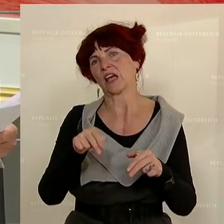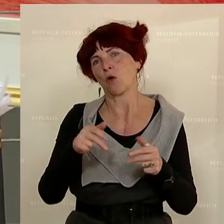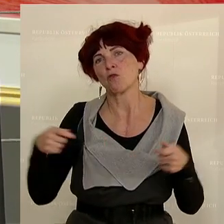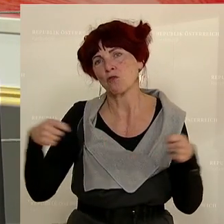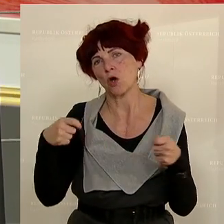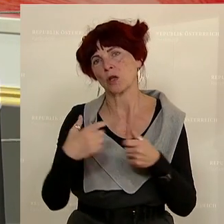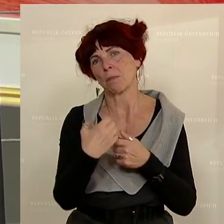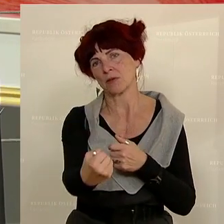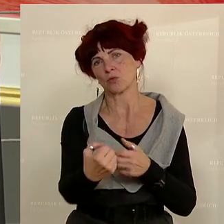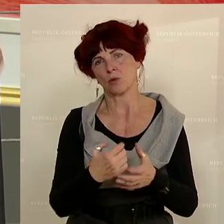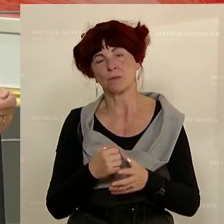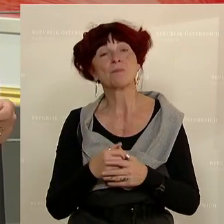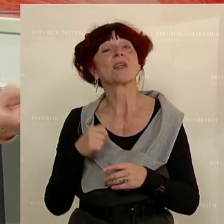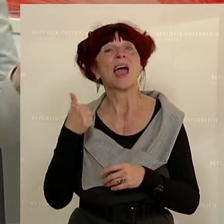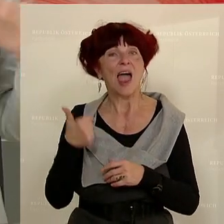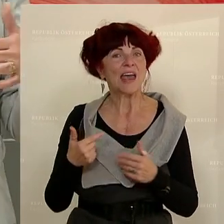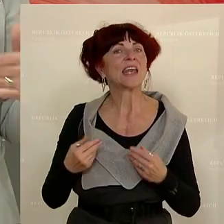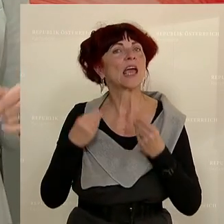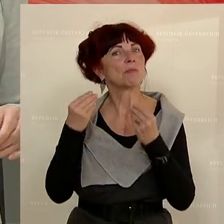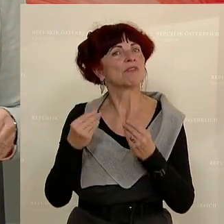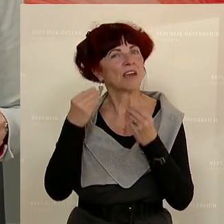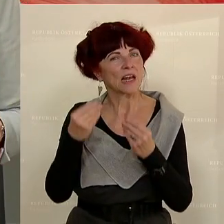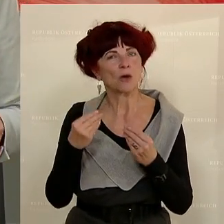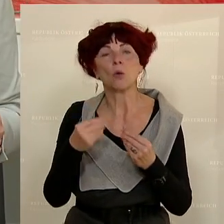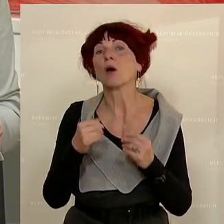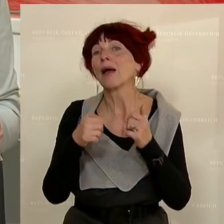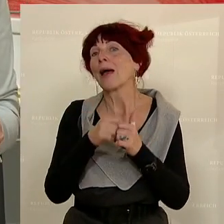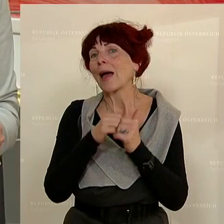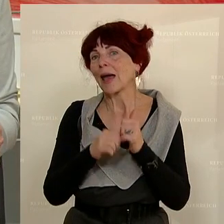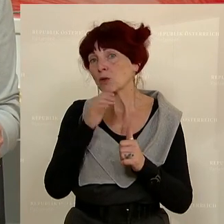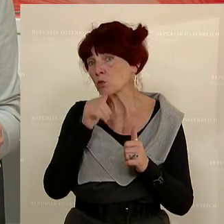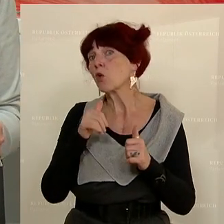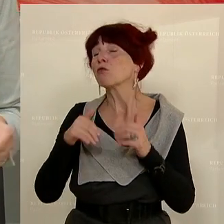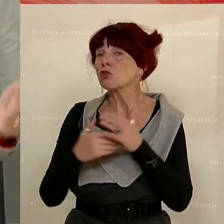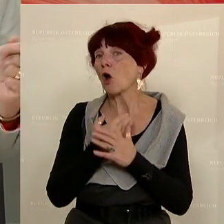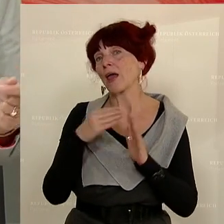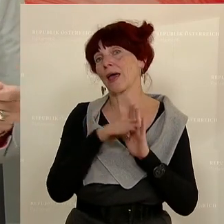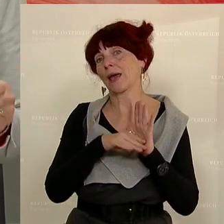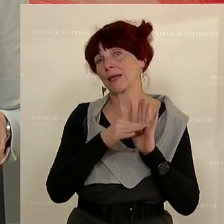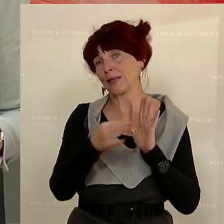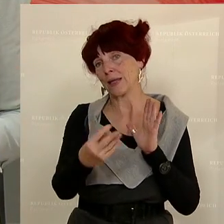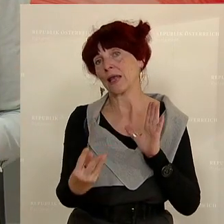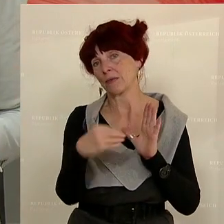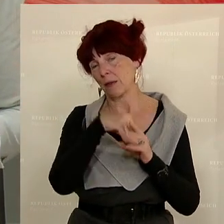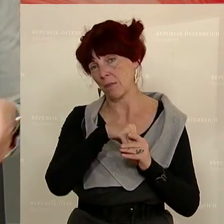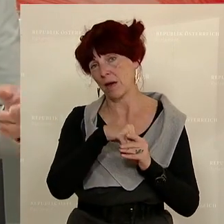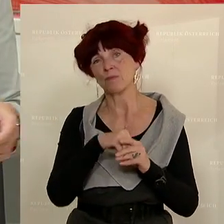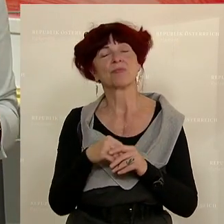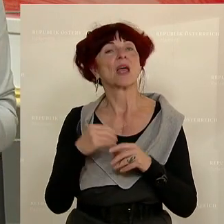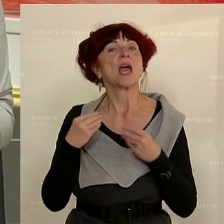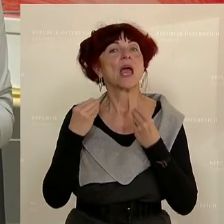Empfehlungen des Rechnungshofes dann doch jetzt in neuen Richtlinien aufgenommen wurden. Das ist jene Empfehlung des